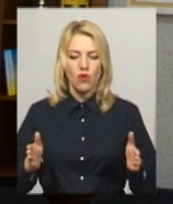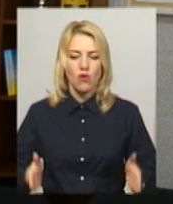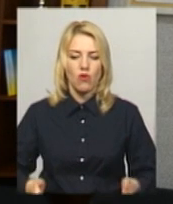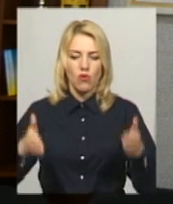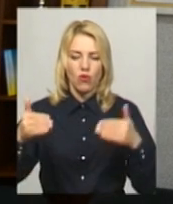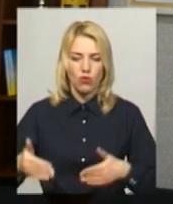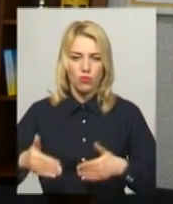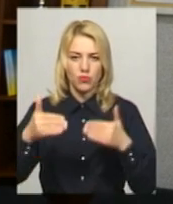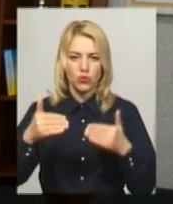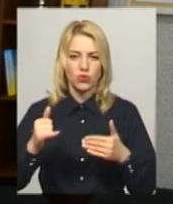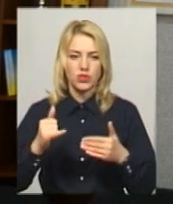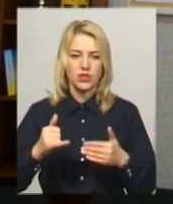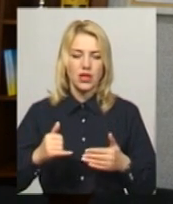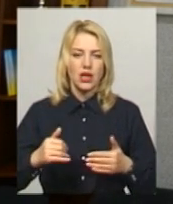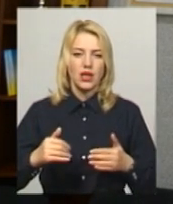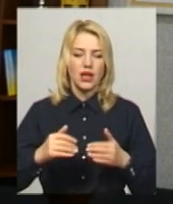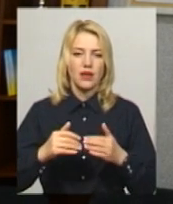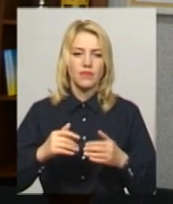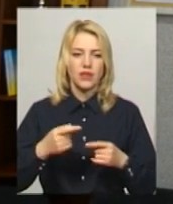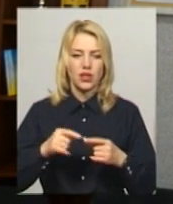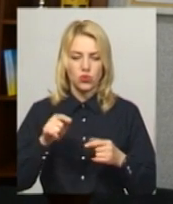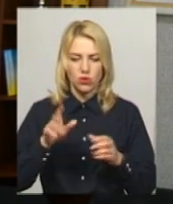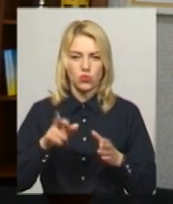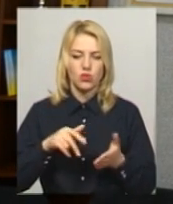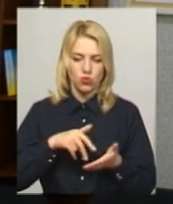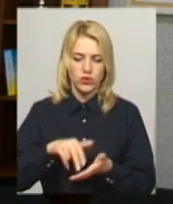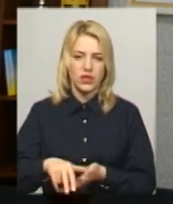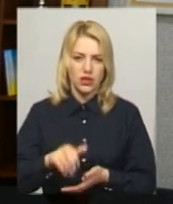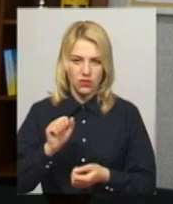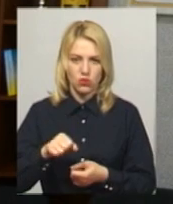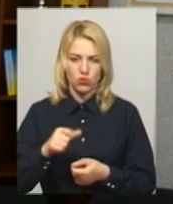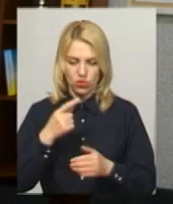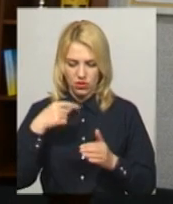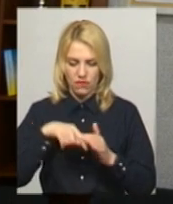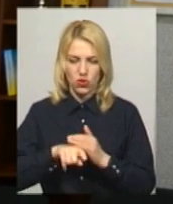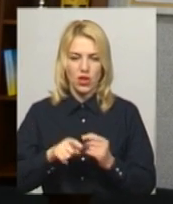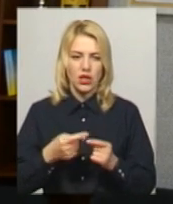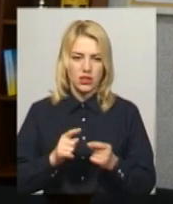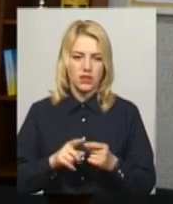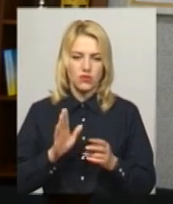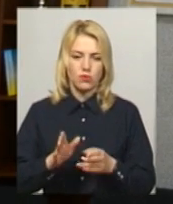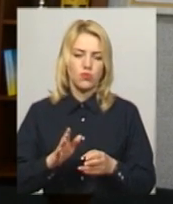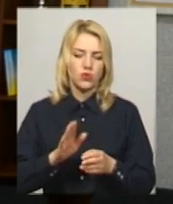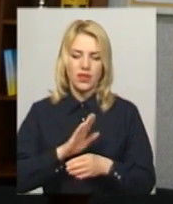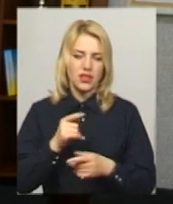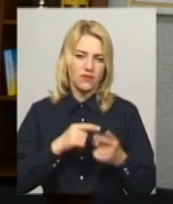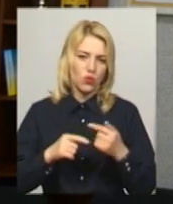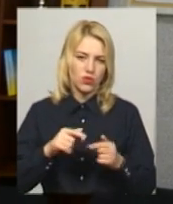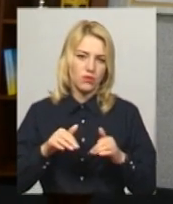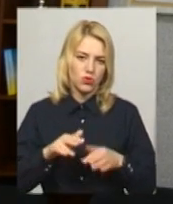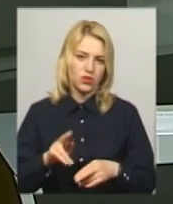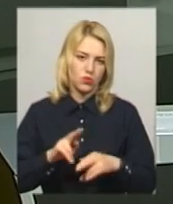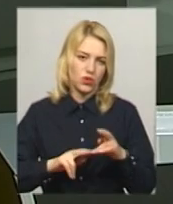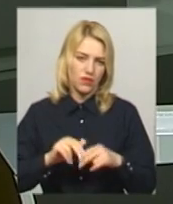зовнішніми і внушніми стінами, з каркасами, туди можна вже буде зайти, і це вже буде незворотній процес будівництва палацу спорту.